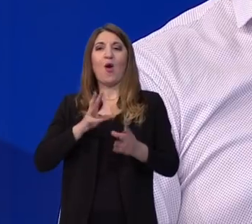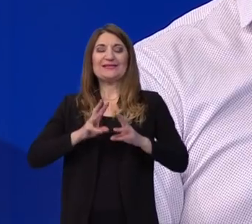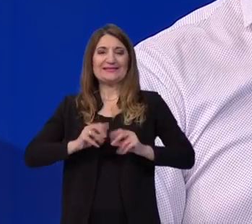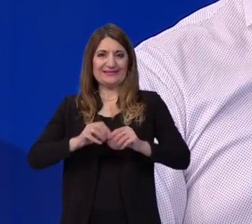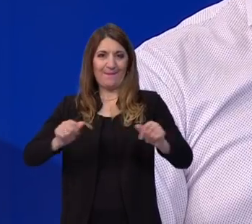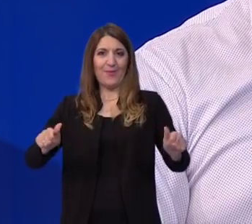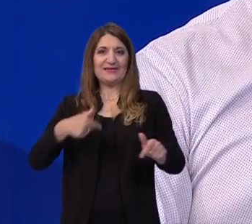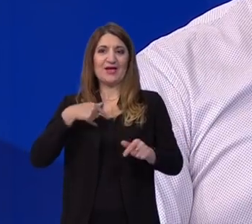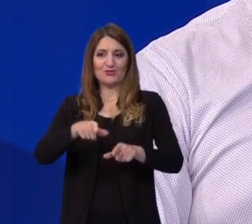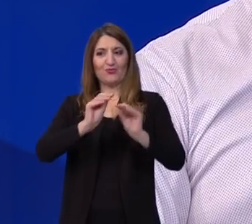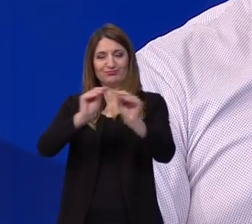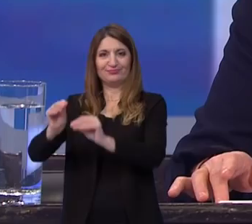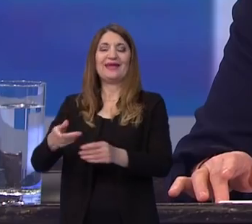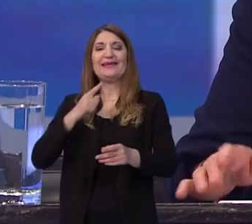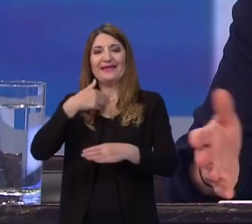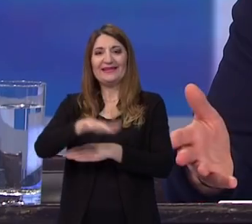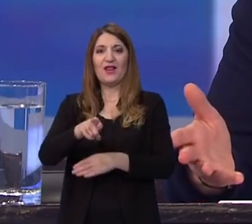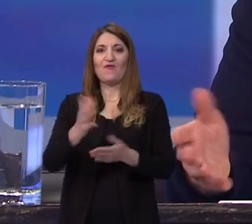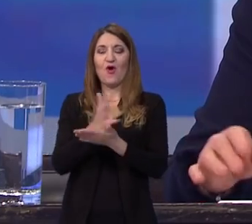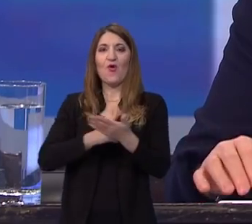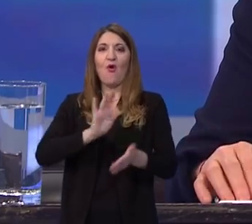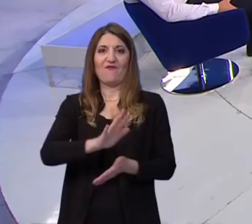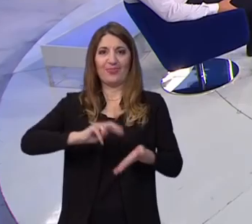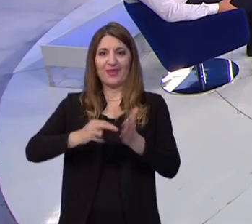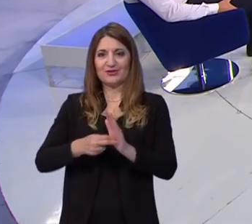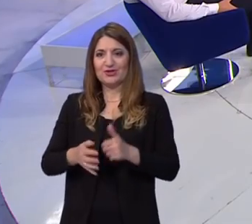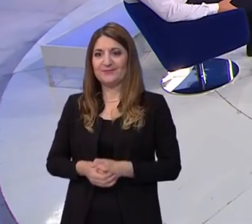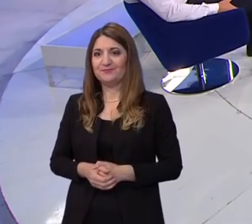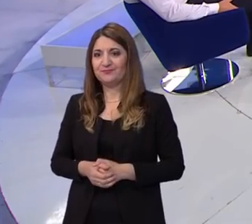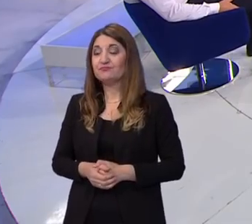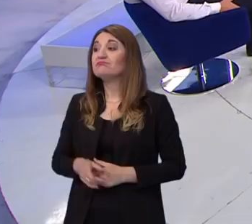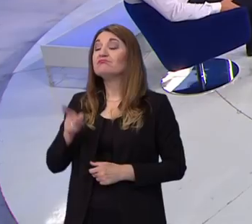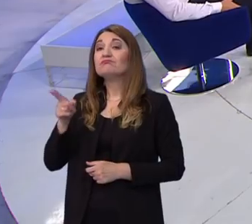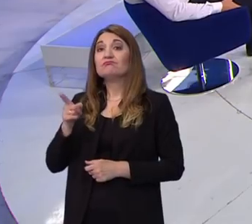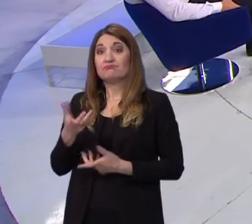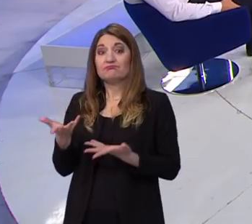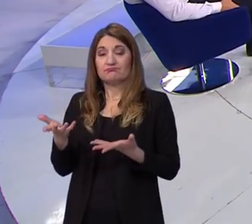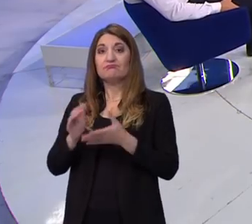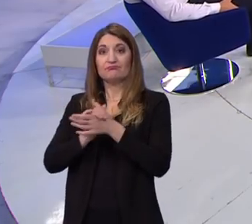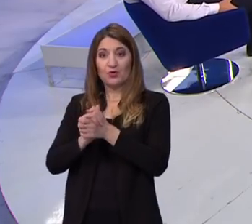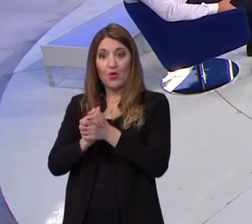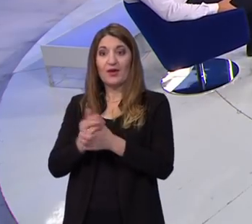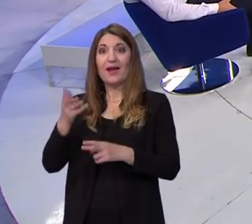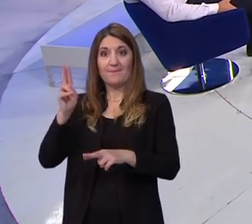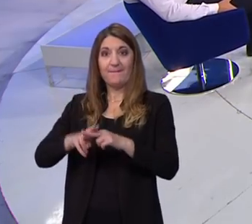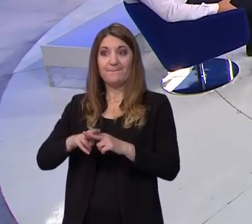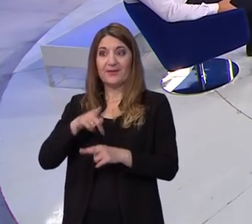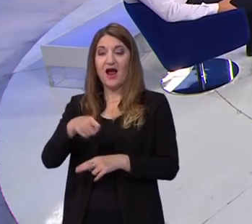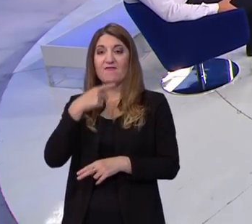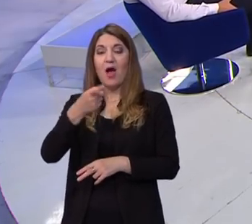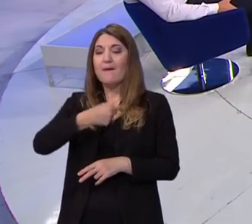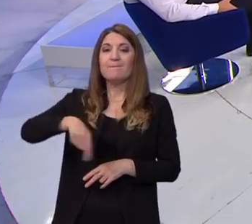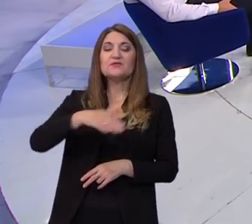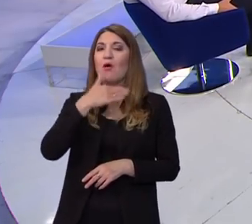učenicima. Profesorice Valjak. Mislim da kolega je sasvim upravo kad kaže da smo svi doista mnogo naučili svega ovoga.